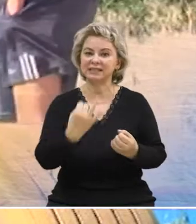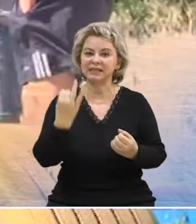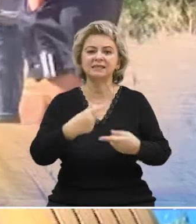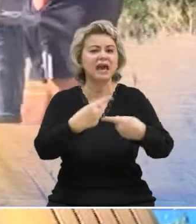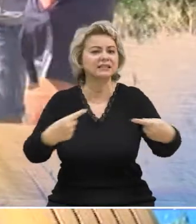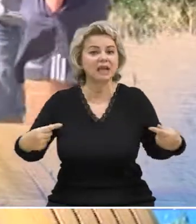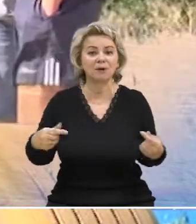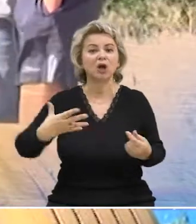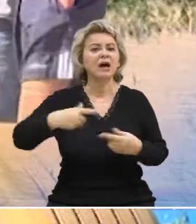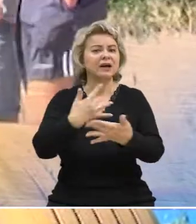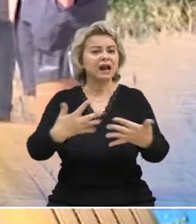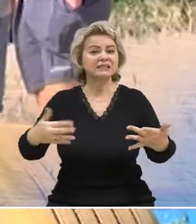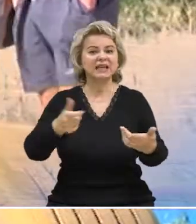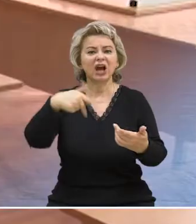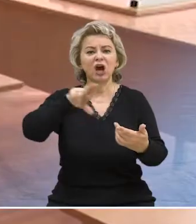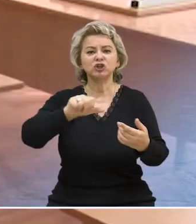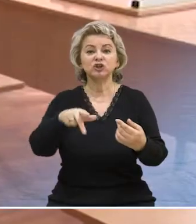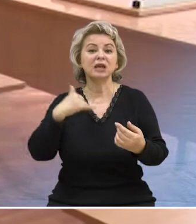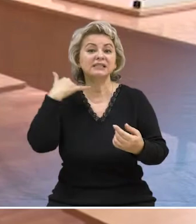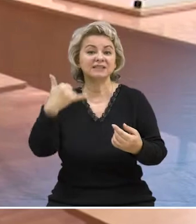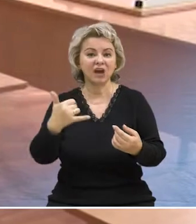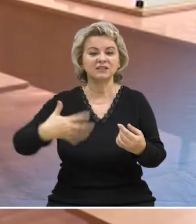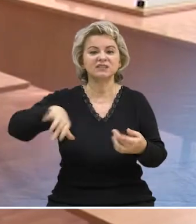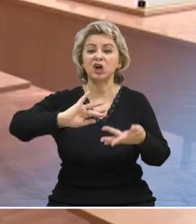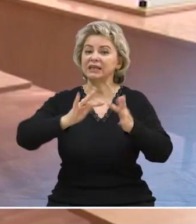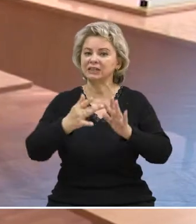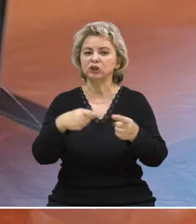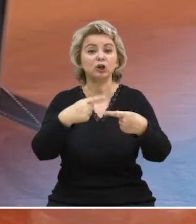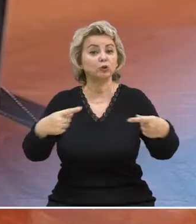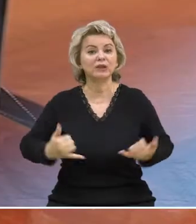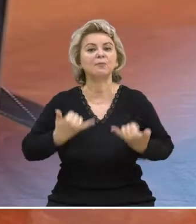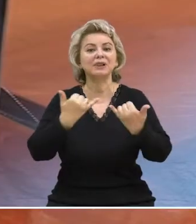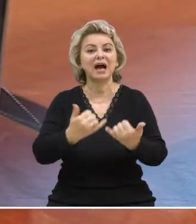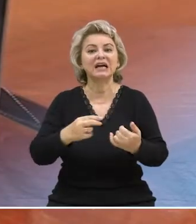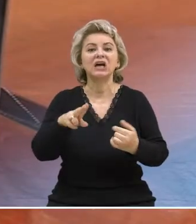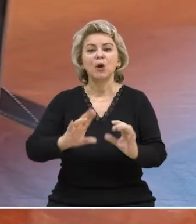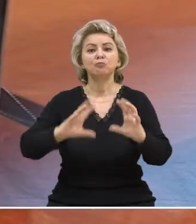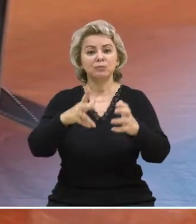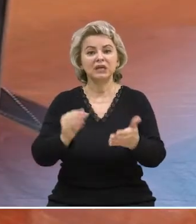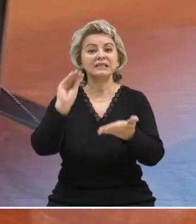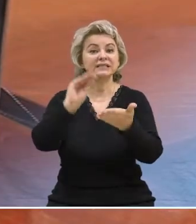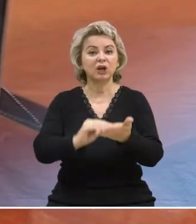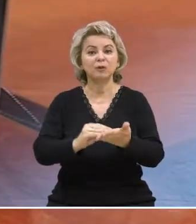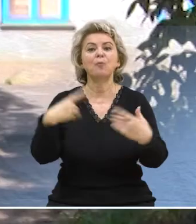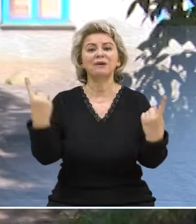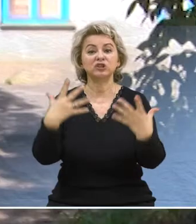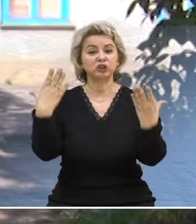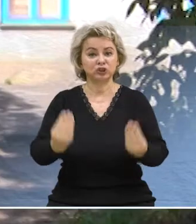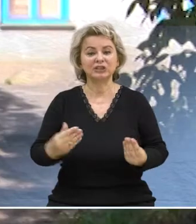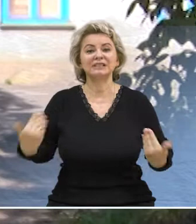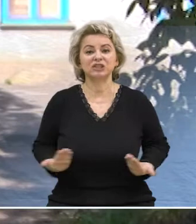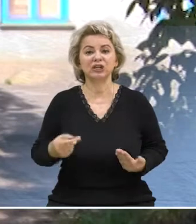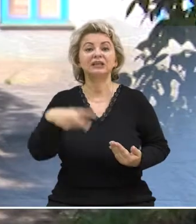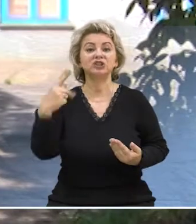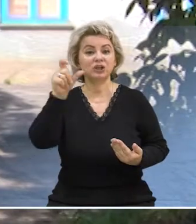интереснее и разнообразнее. Всевозможные гаджеты, мобильная связь, сеть интернет и прочие блага цивилизации прочно закрепились в повседневной